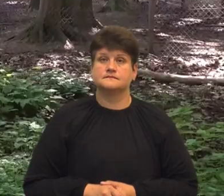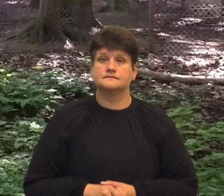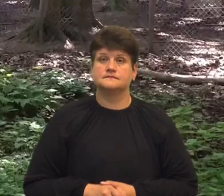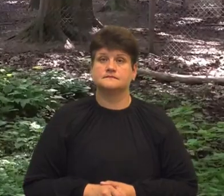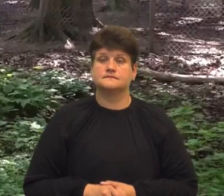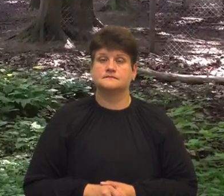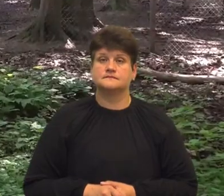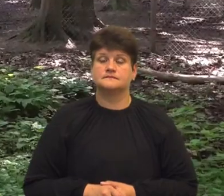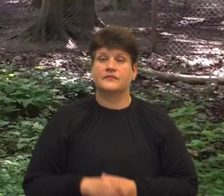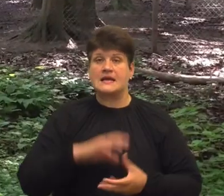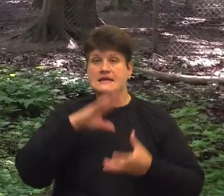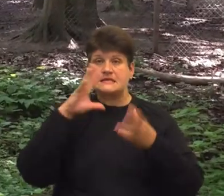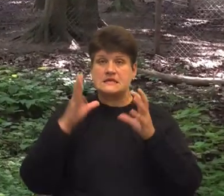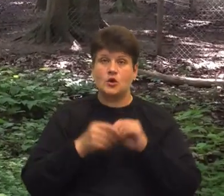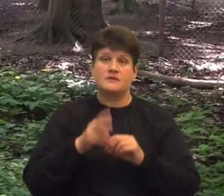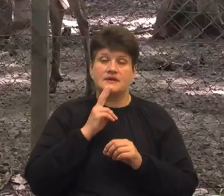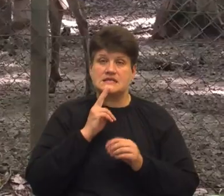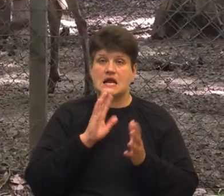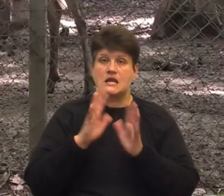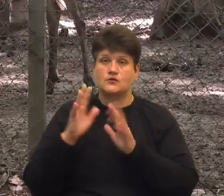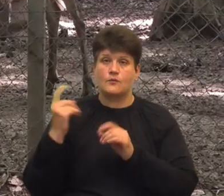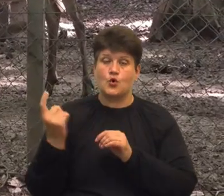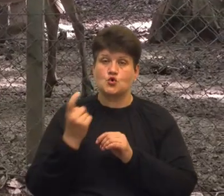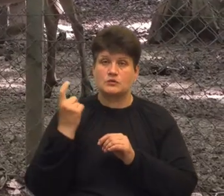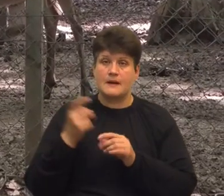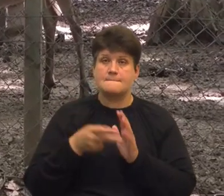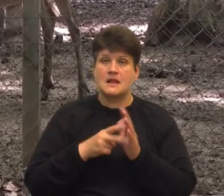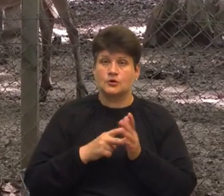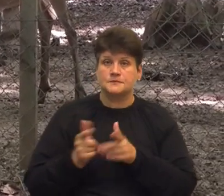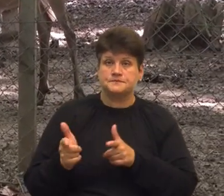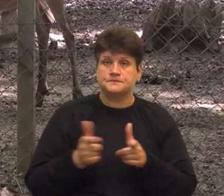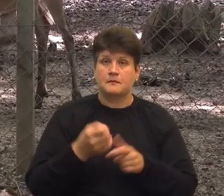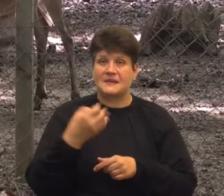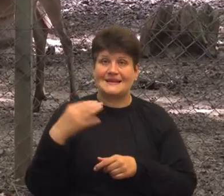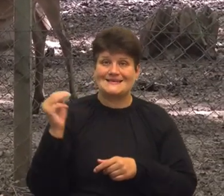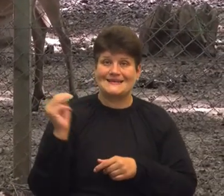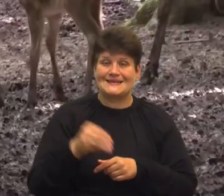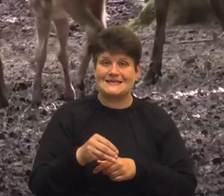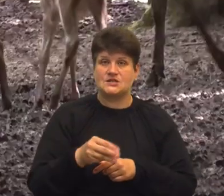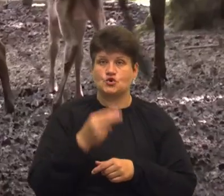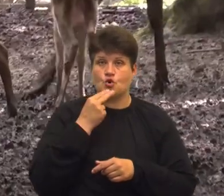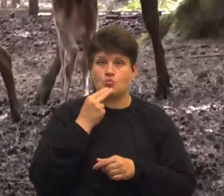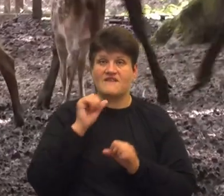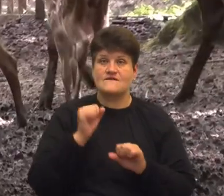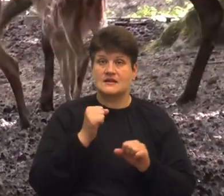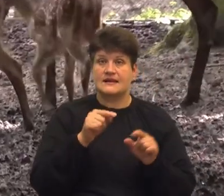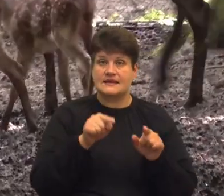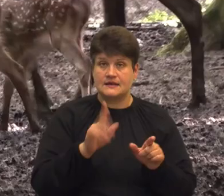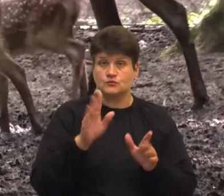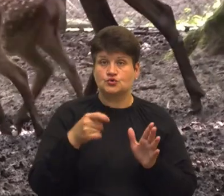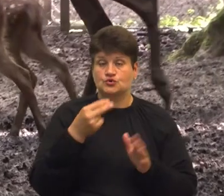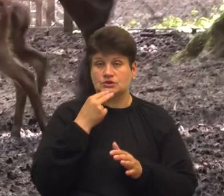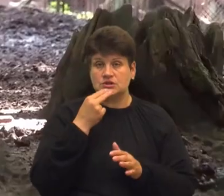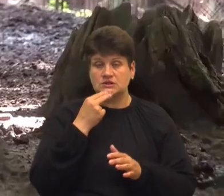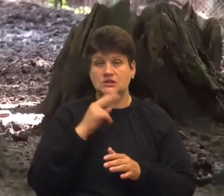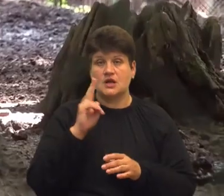Загалом у Кременецькому лісовому господарстві планують заготовити понад 15 тисяч кормових війників Їх їстимуть козулі